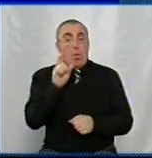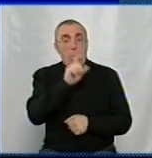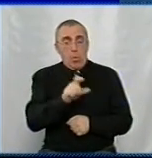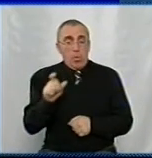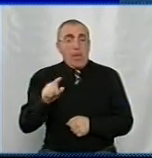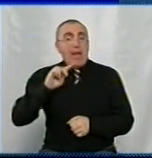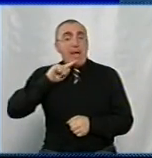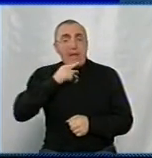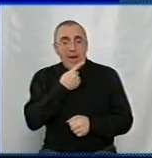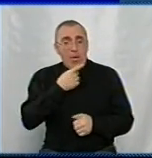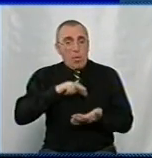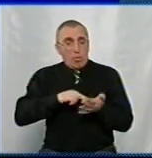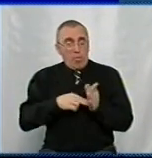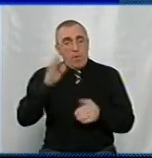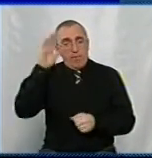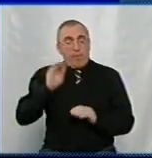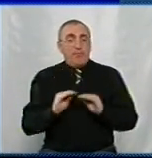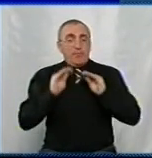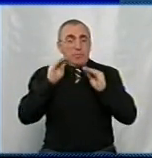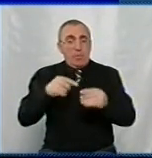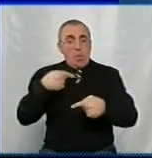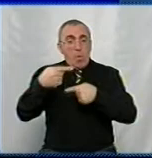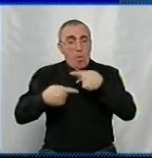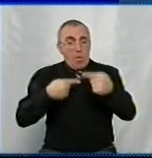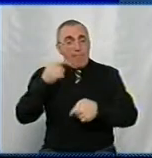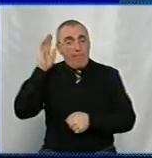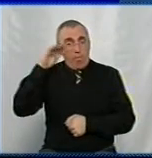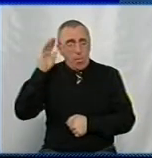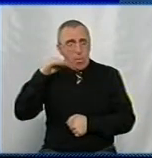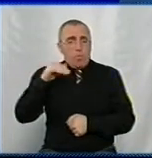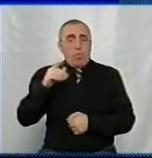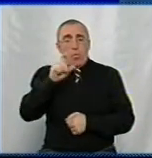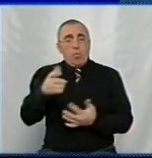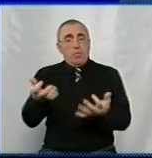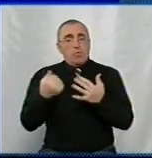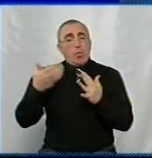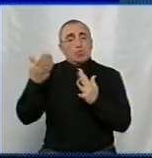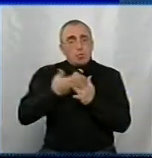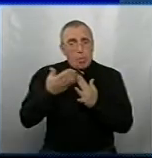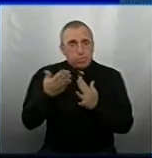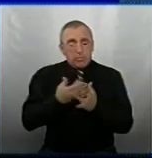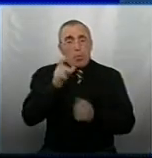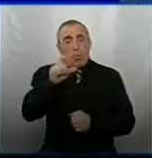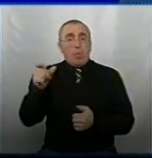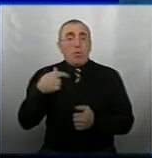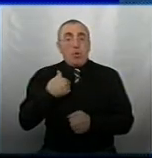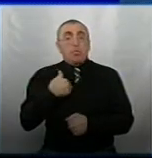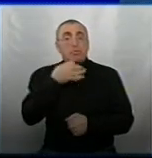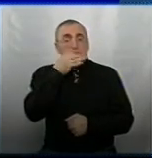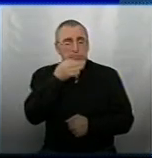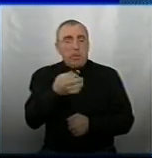Люди економлять воду, люди встановлюють прилади обліку води, люди отримують субсидії. І у люди, я вам хочу